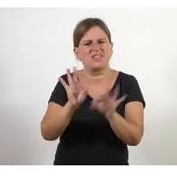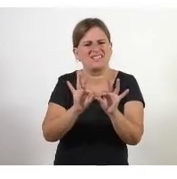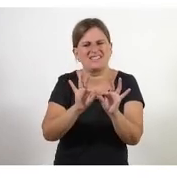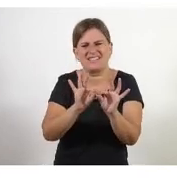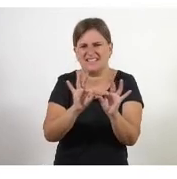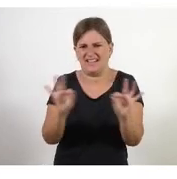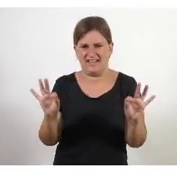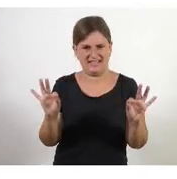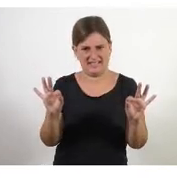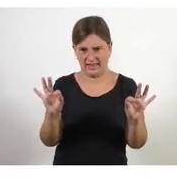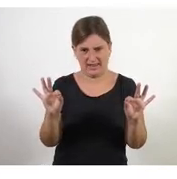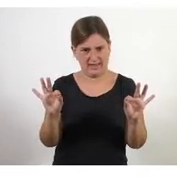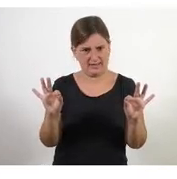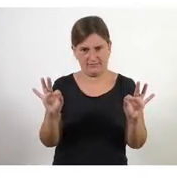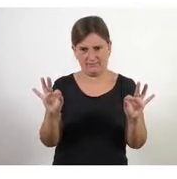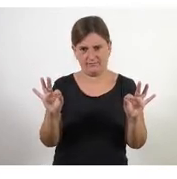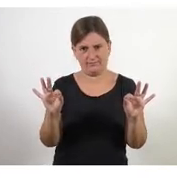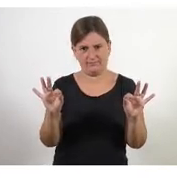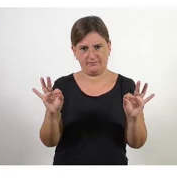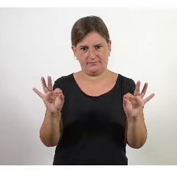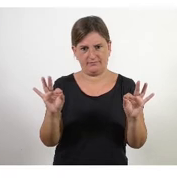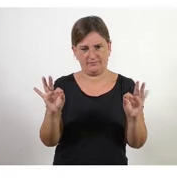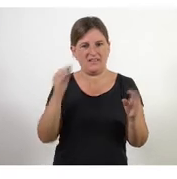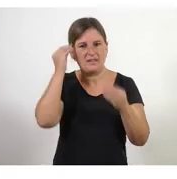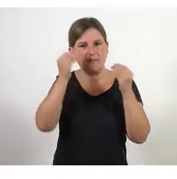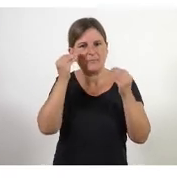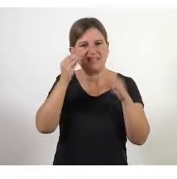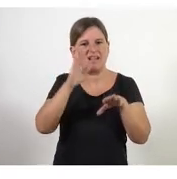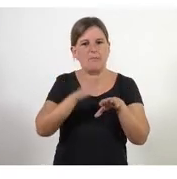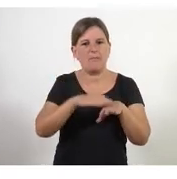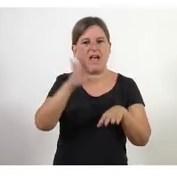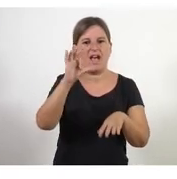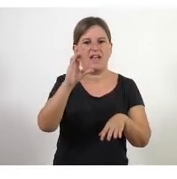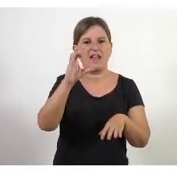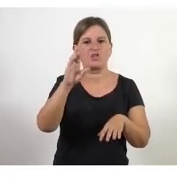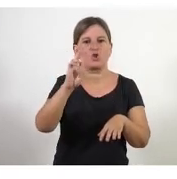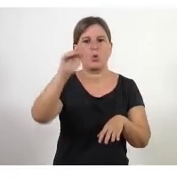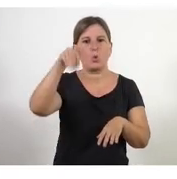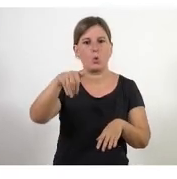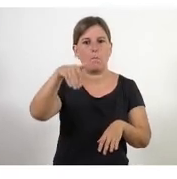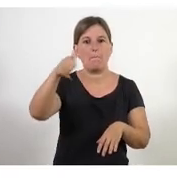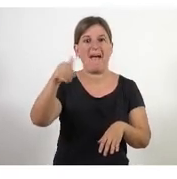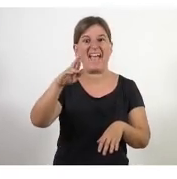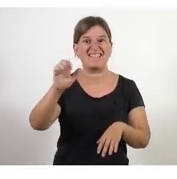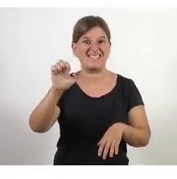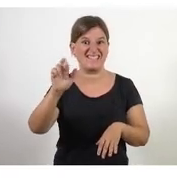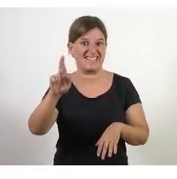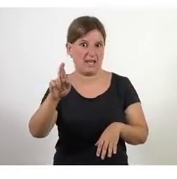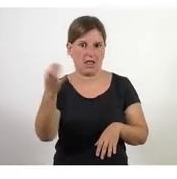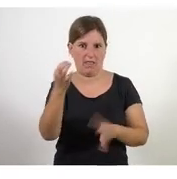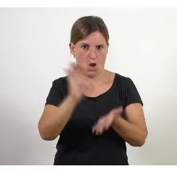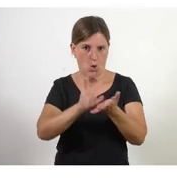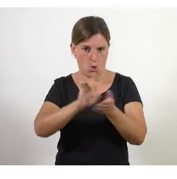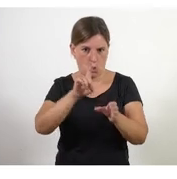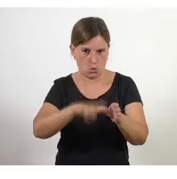senzilles d'acord? Realment pensa que per ser Scrum Master que és un dels rols has de fer un curs